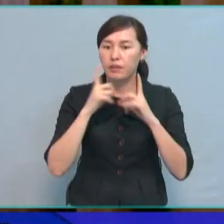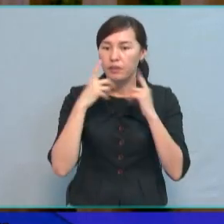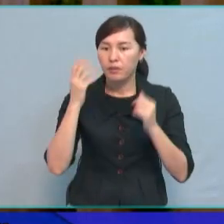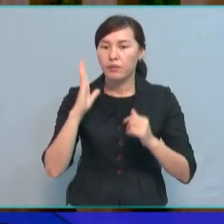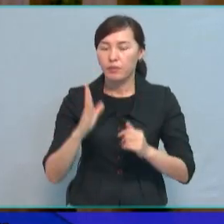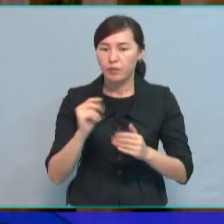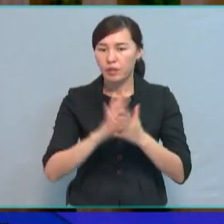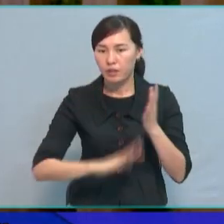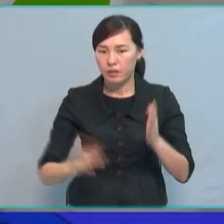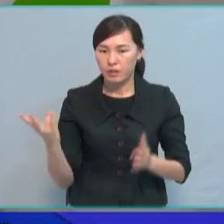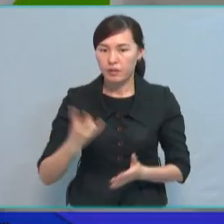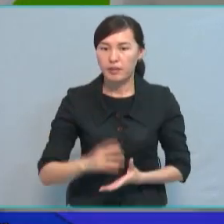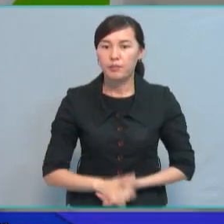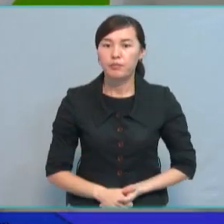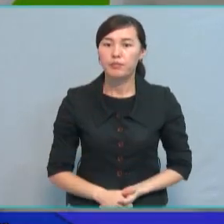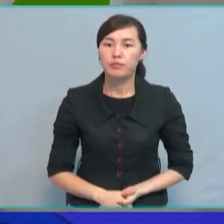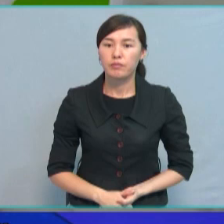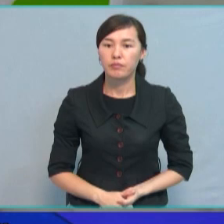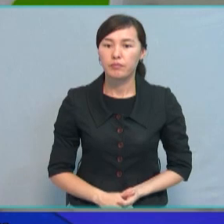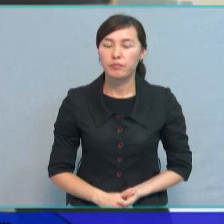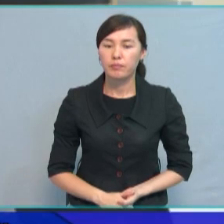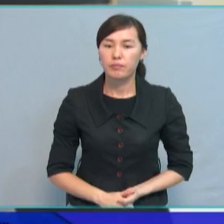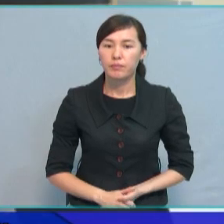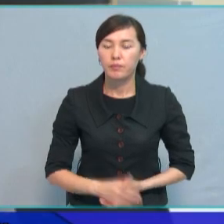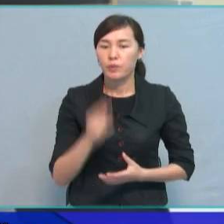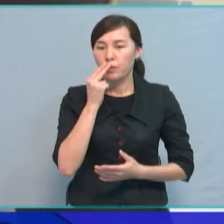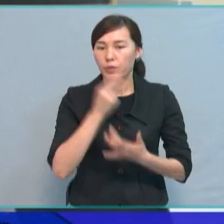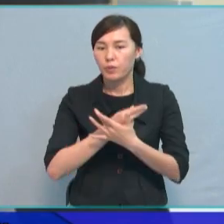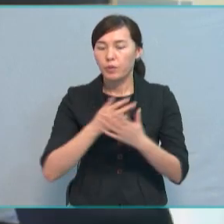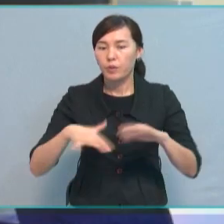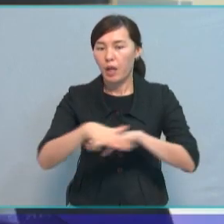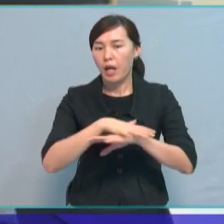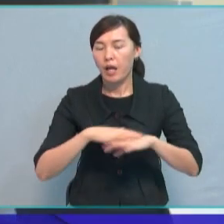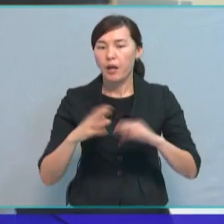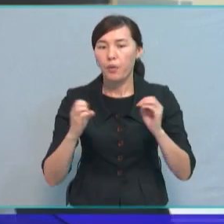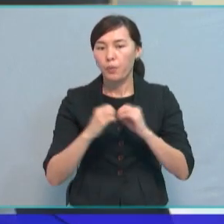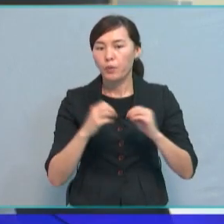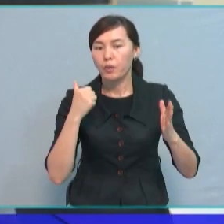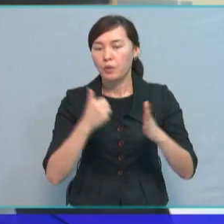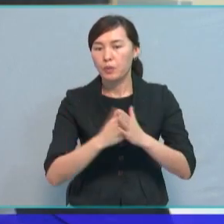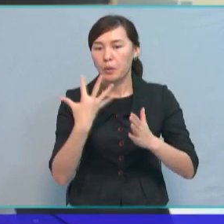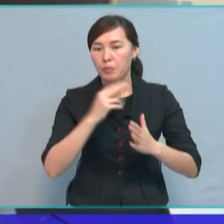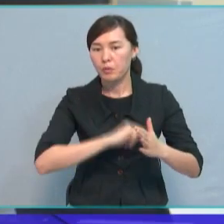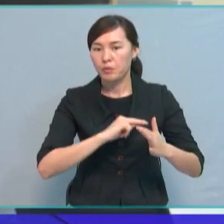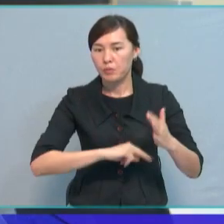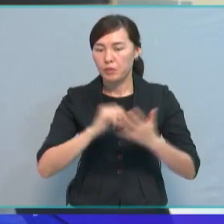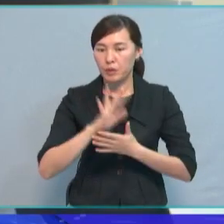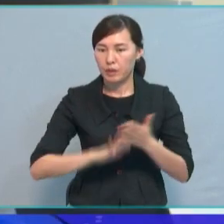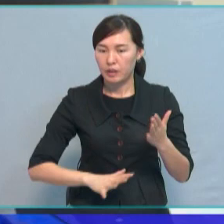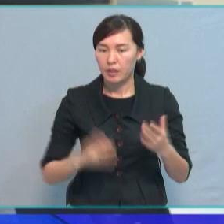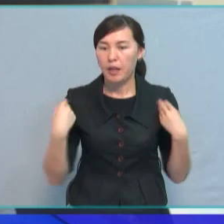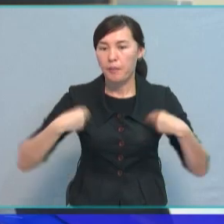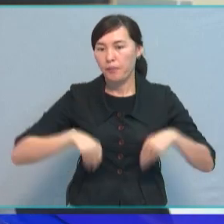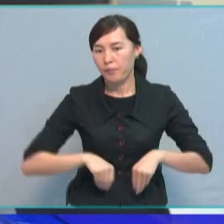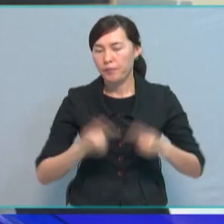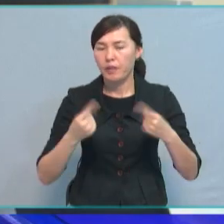тағып жүруді тоқтатпау керек. Азық түлік базарлары таңғы сағат 10 мен кешкі 5-тің арасында жұмысы істейді. Кейін